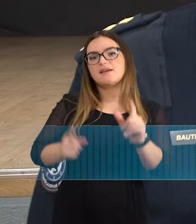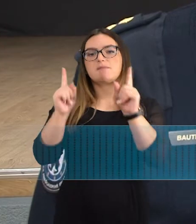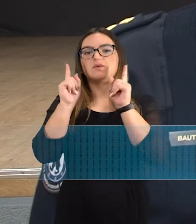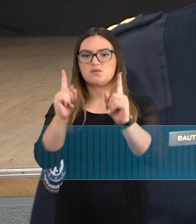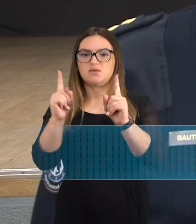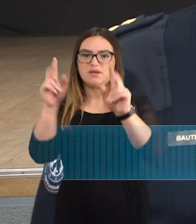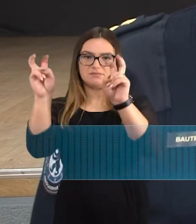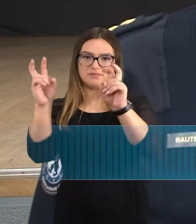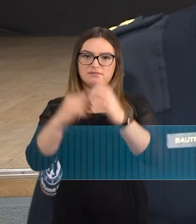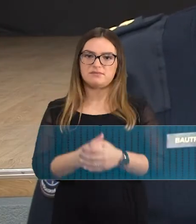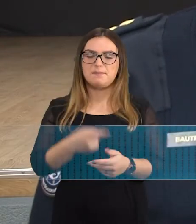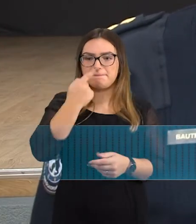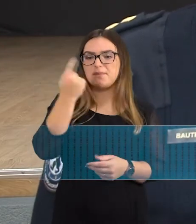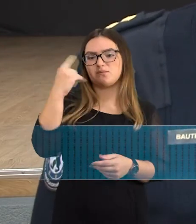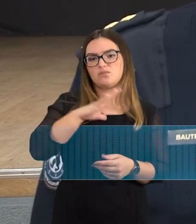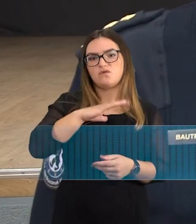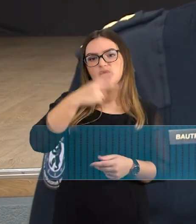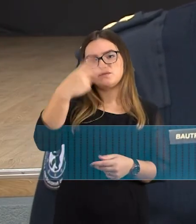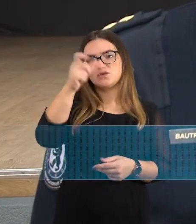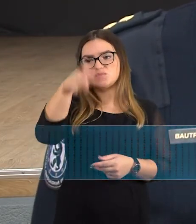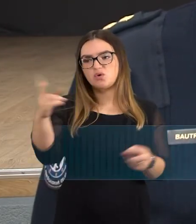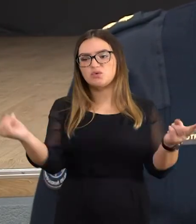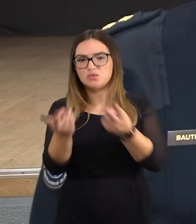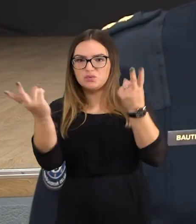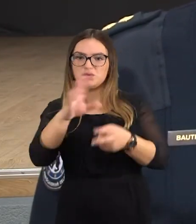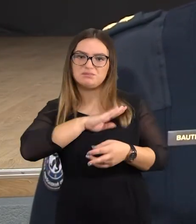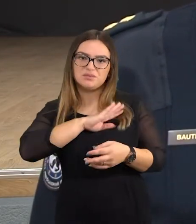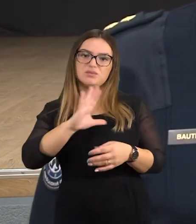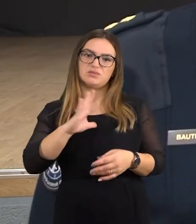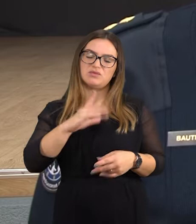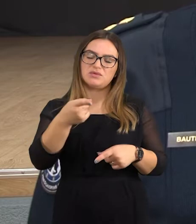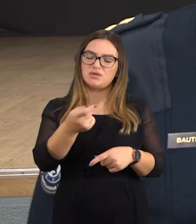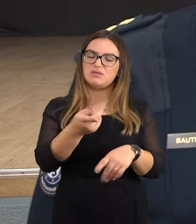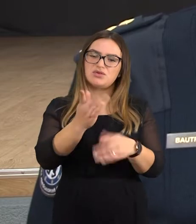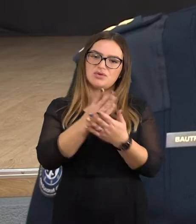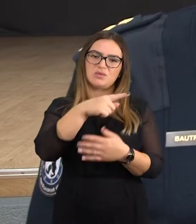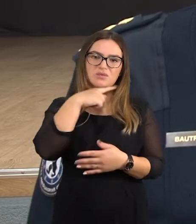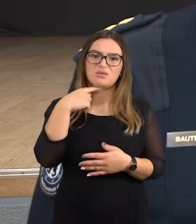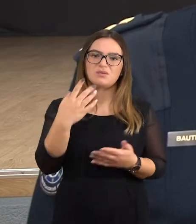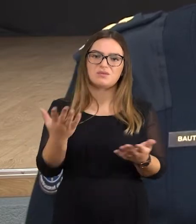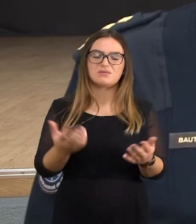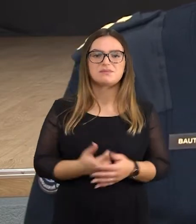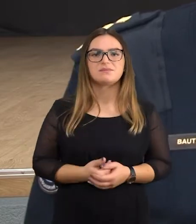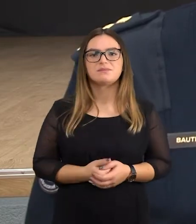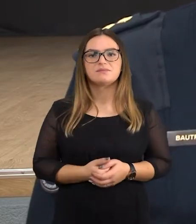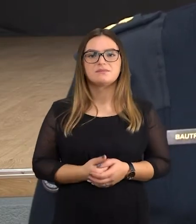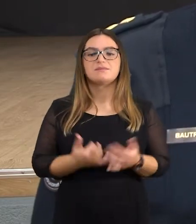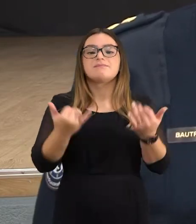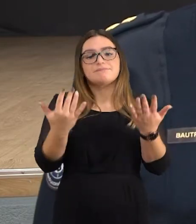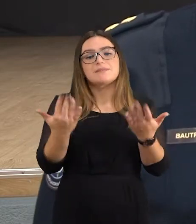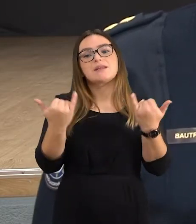žuvusių pernai metais apskritėje buvo mūsų 20 žmonių. Tai yra labai daug.